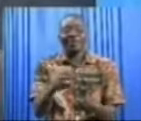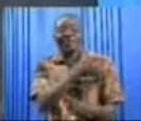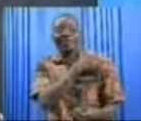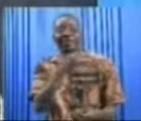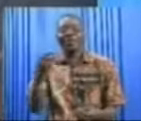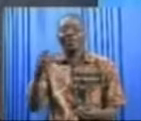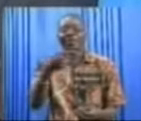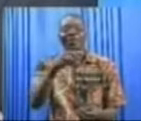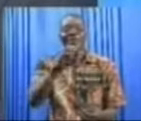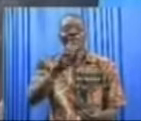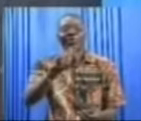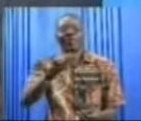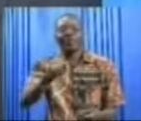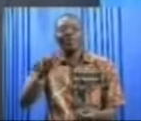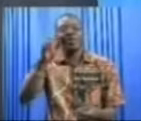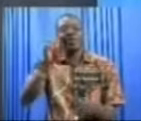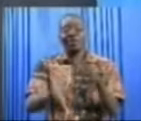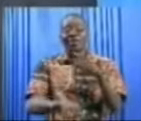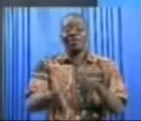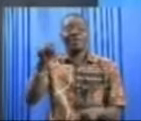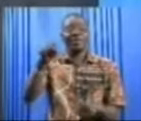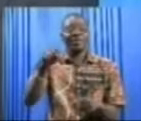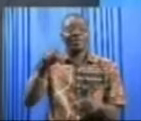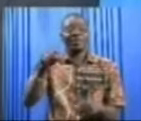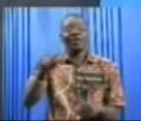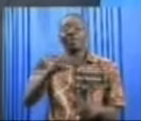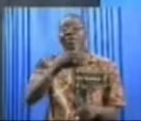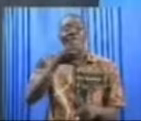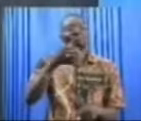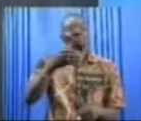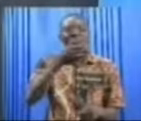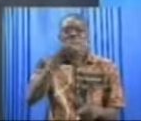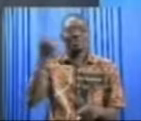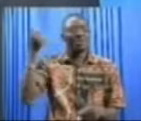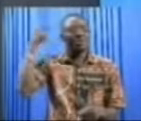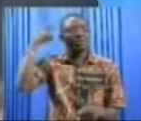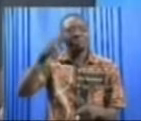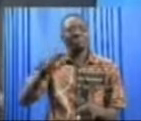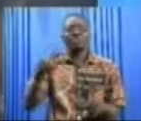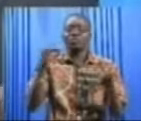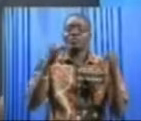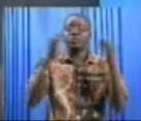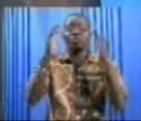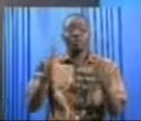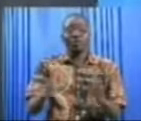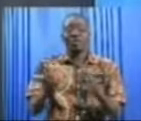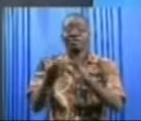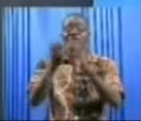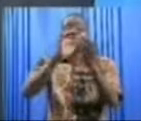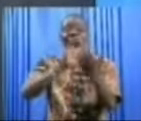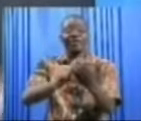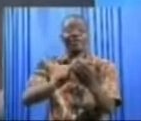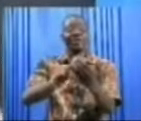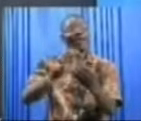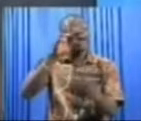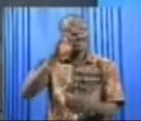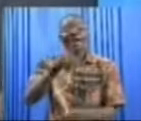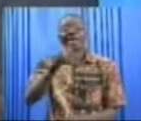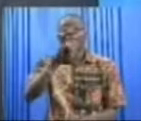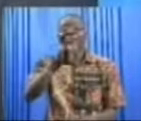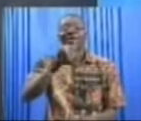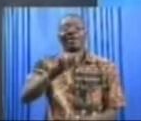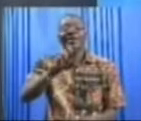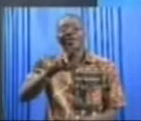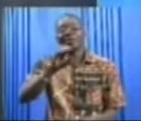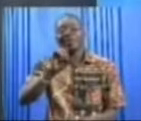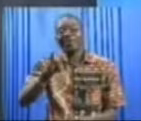Il y a aussi Aubameyang, qui est le meilleur joueur de la Ligue 1 l'année dernière. Il sera face à Gunatan Pitropa, meilleur joueur de la